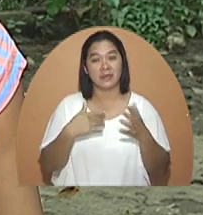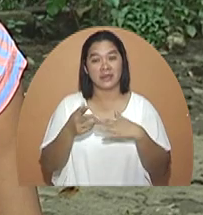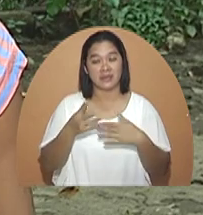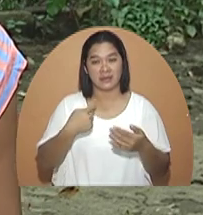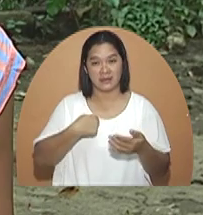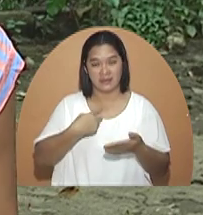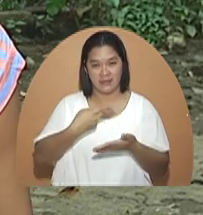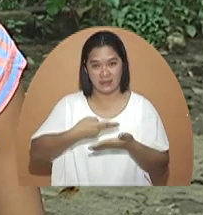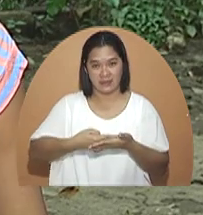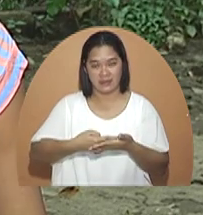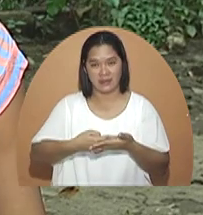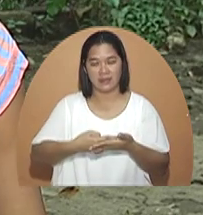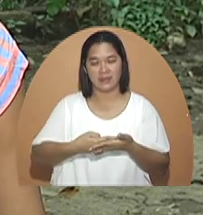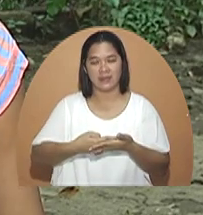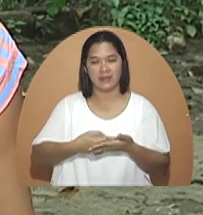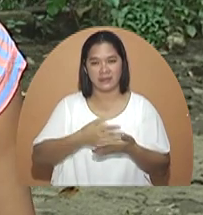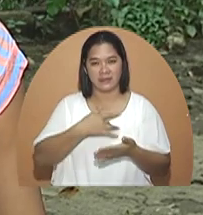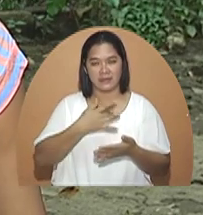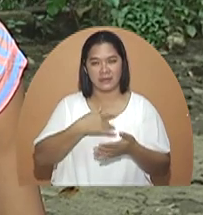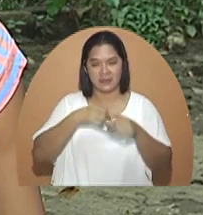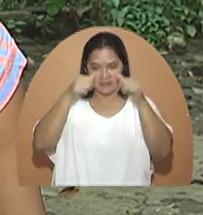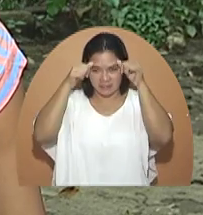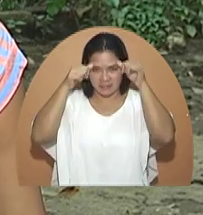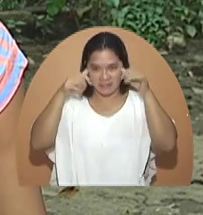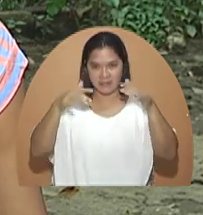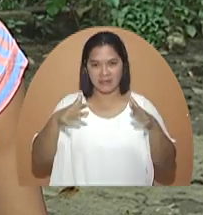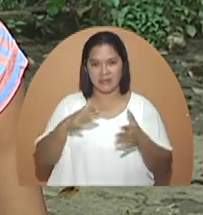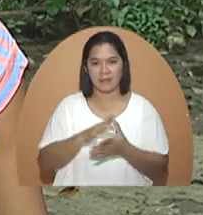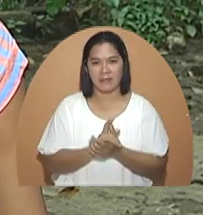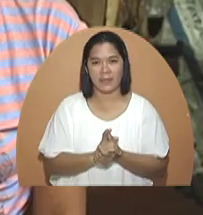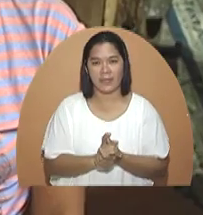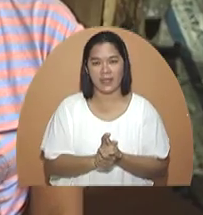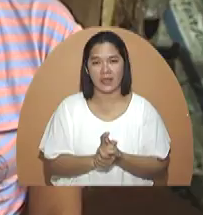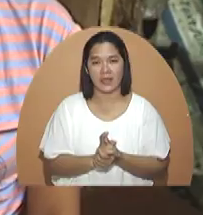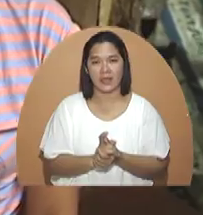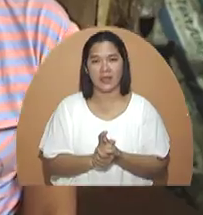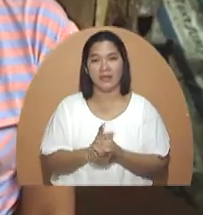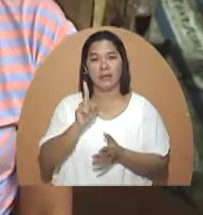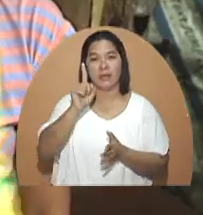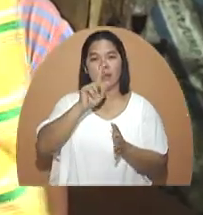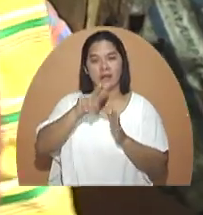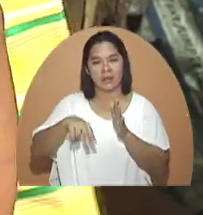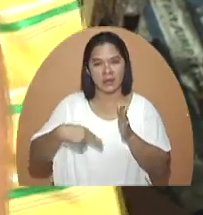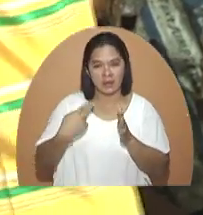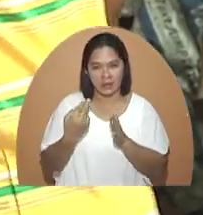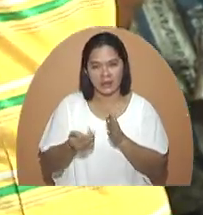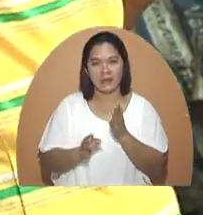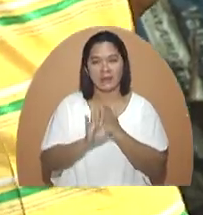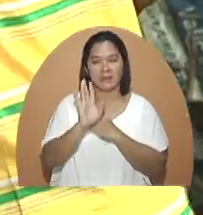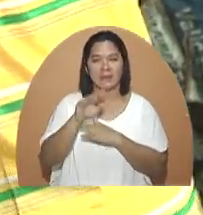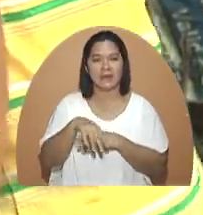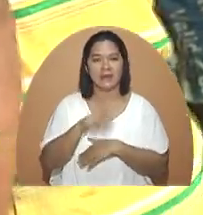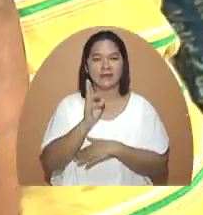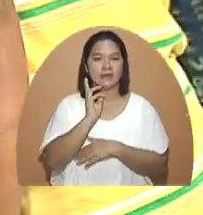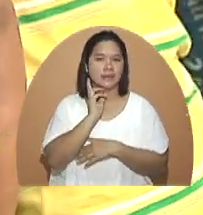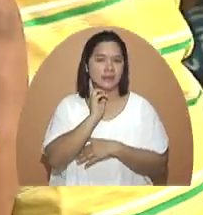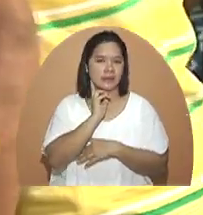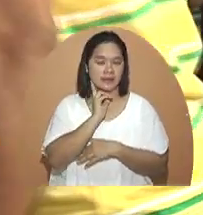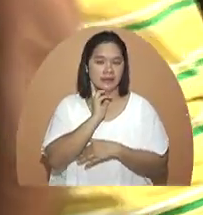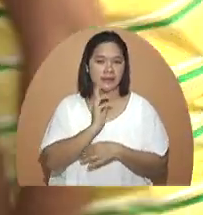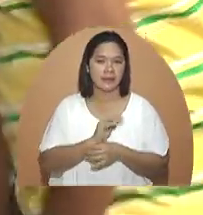Kahit na nakahiga po ako, ma'am, bigla na lang po akong nawawalan ng malay, ma'am. Mga one hour, ma'am, bago ako na